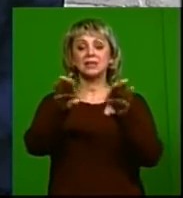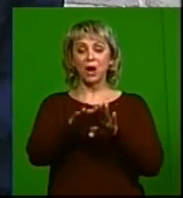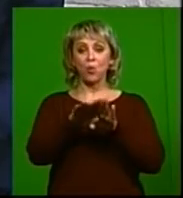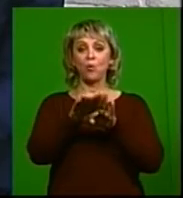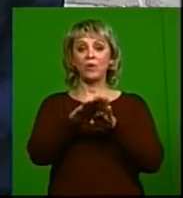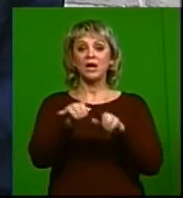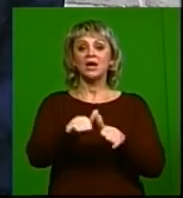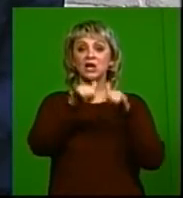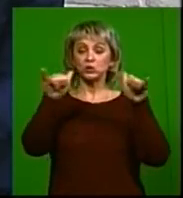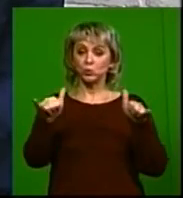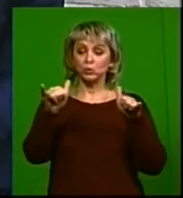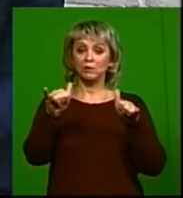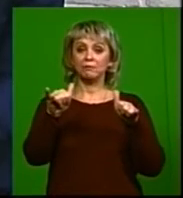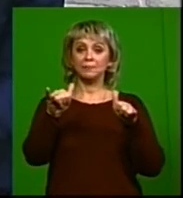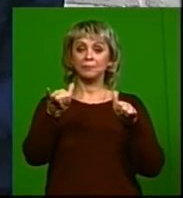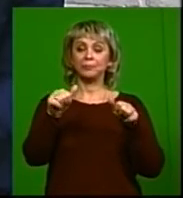раздутого,